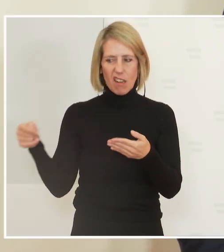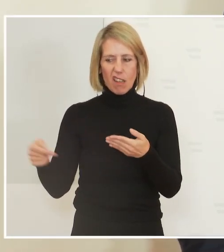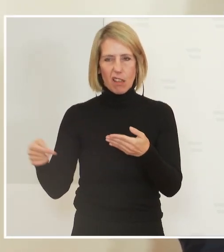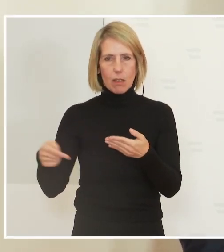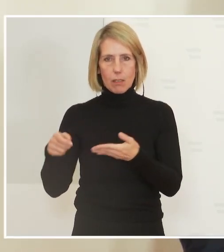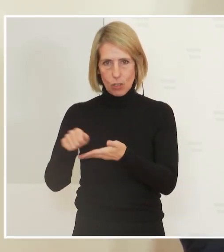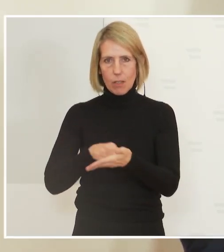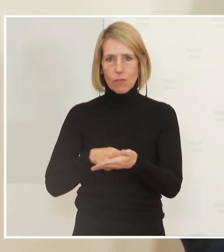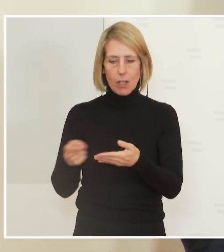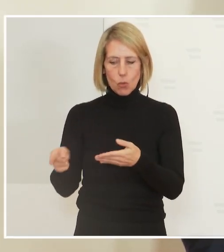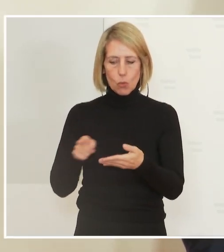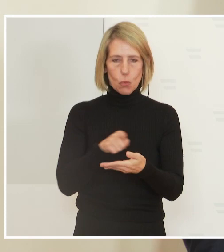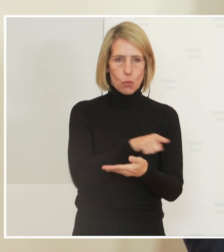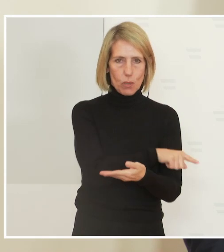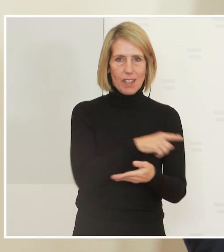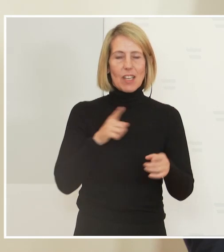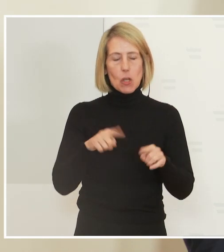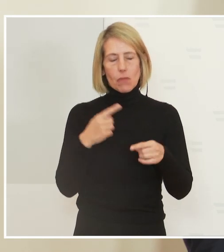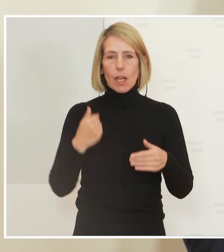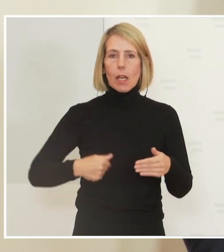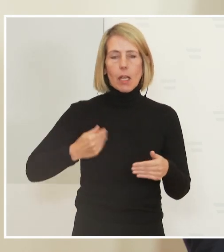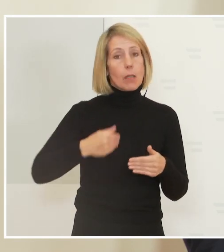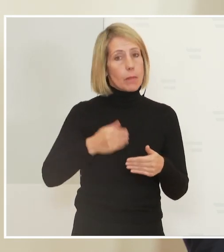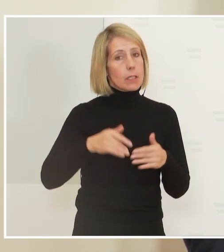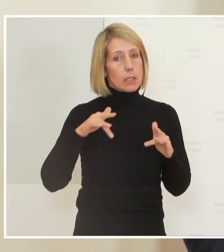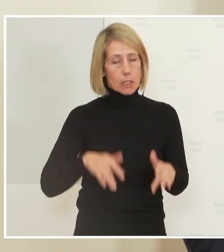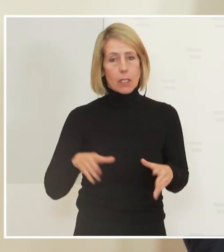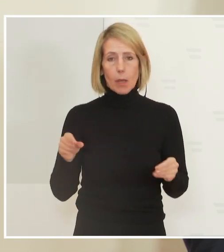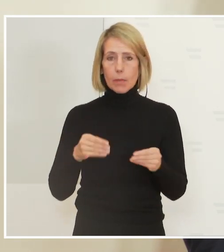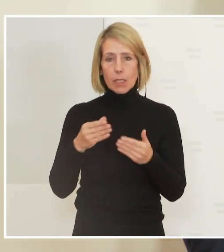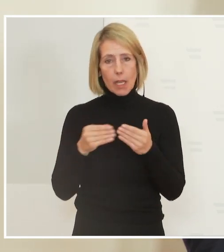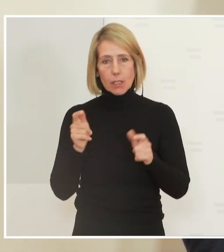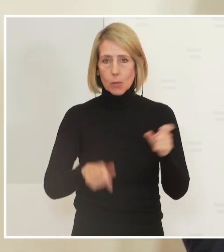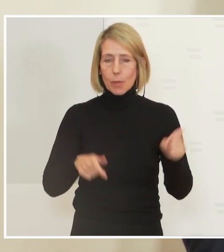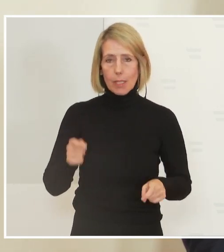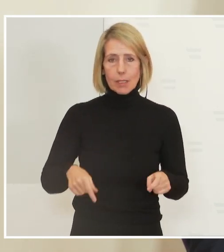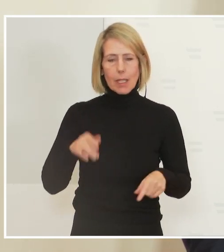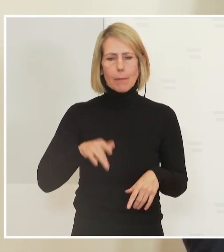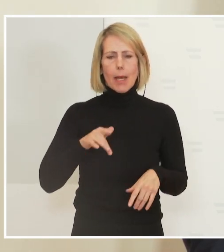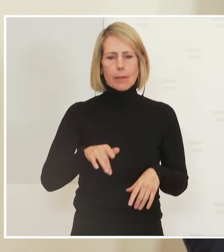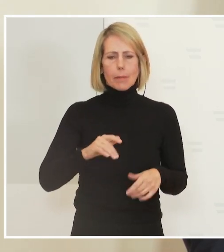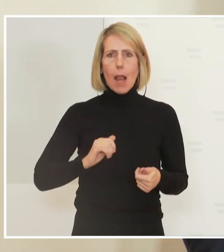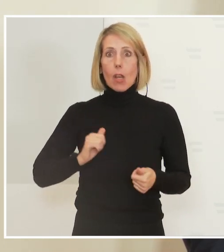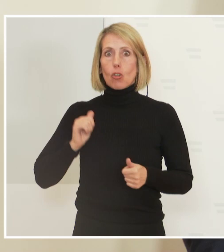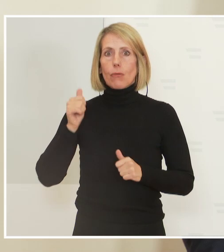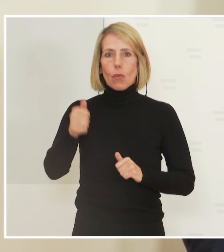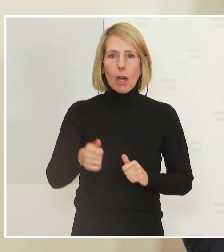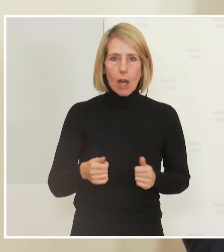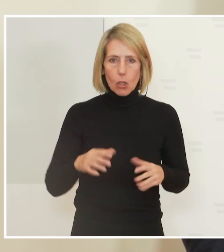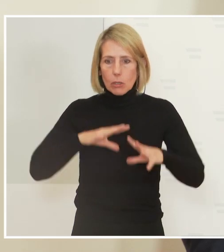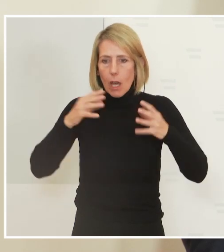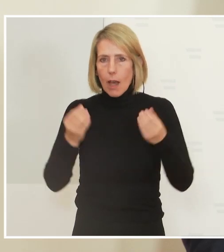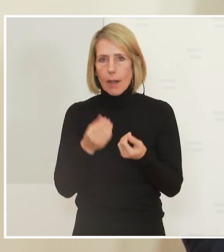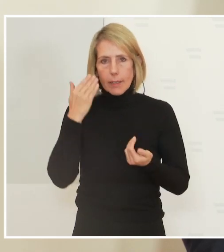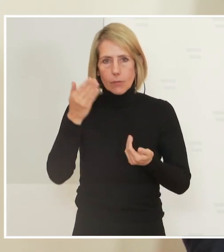hören natürlich, wir sind im regelmäßigen Austausch mit den Experten. Manchmal wissen die auch nicht unbedingt alles. Das ist nun einmal im Leben keiner von